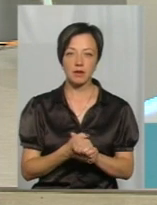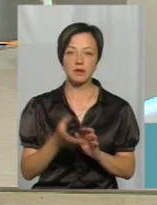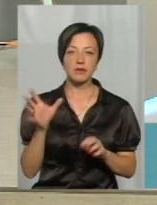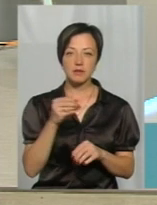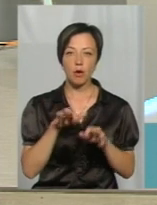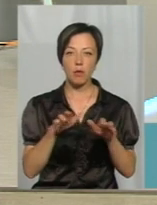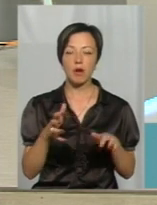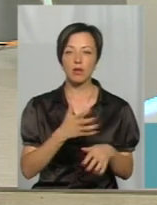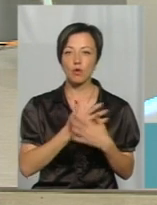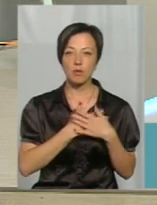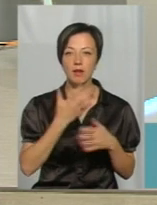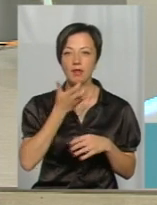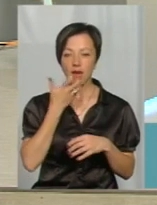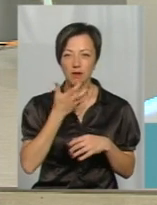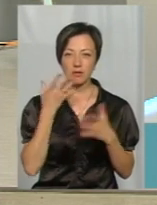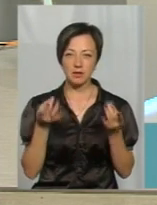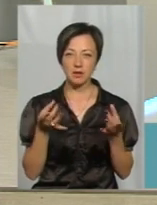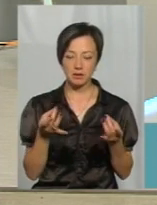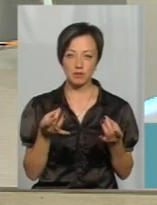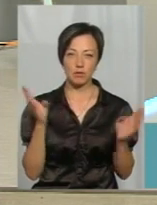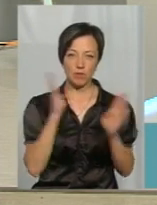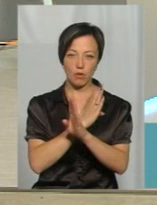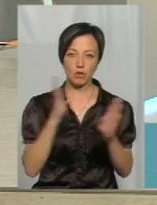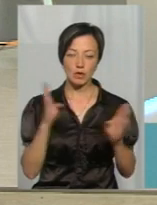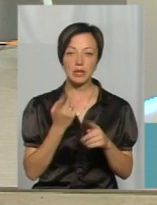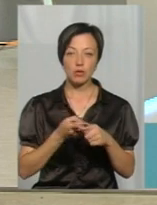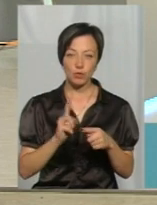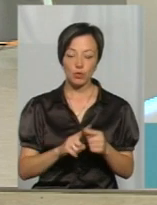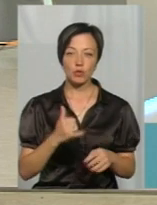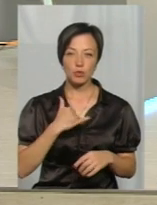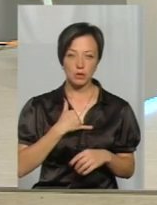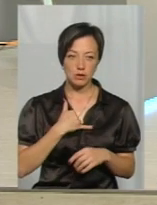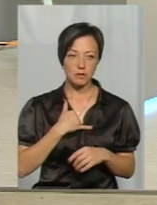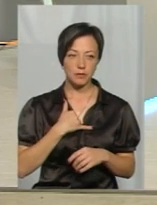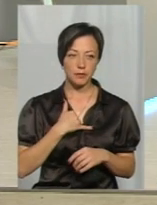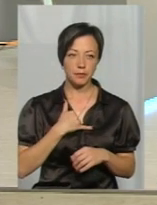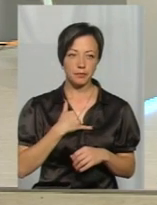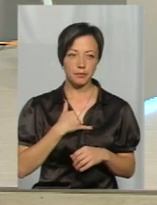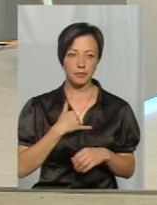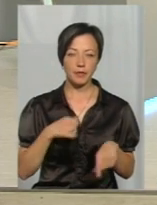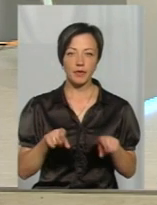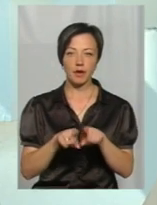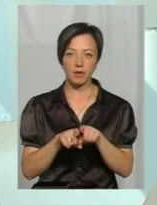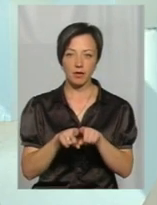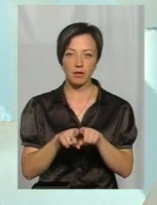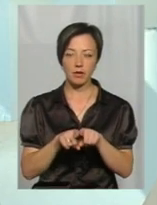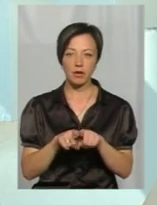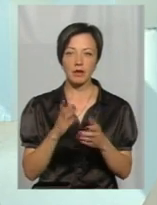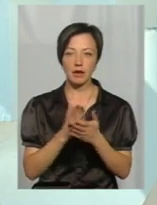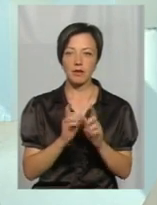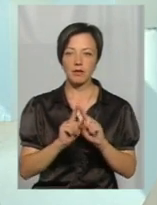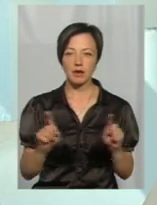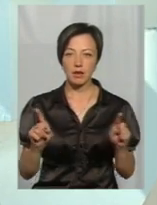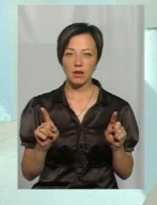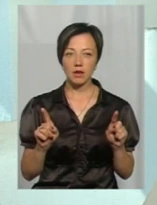всі комахи люблять теплу таку погоду. І того у нас є такий феномен